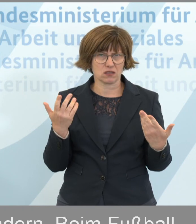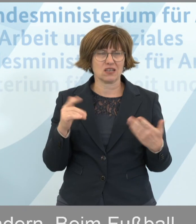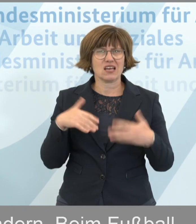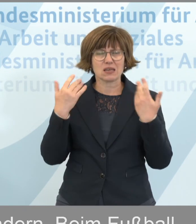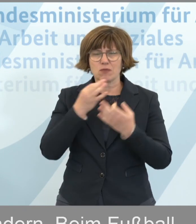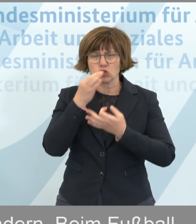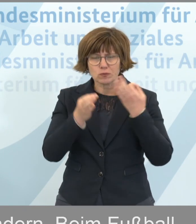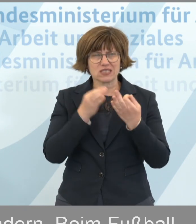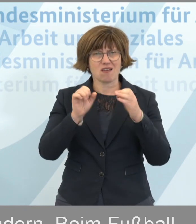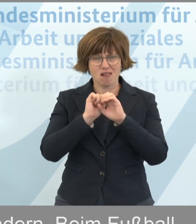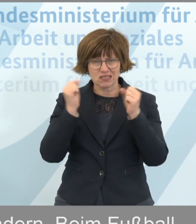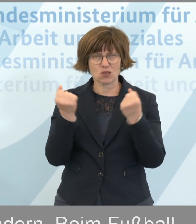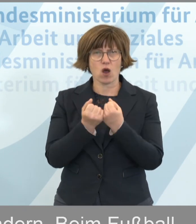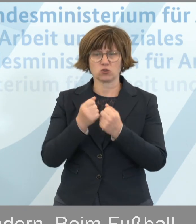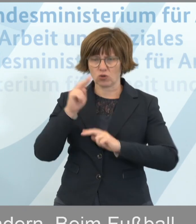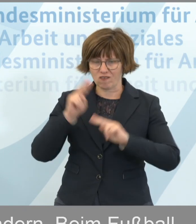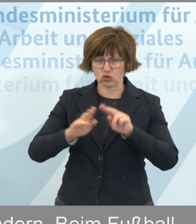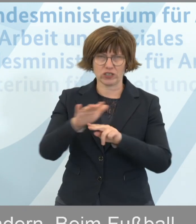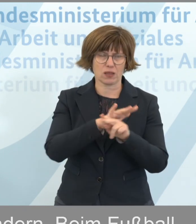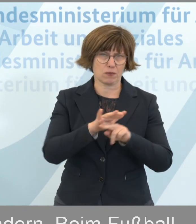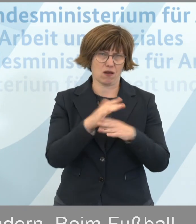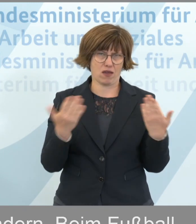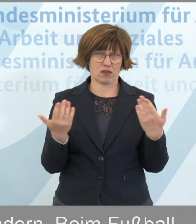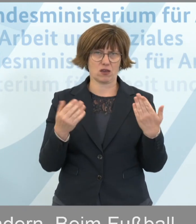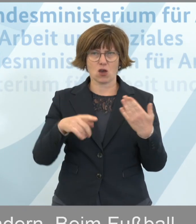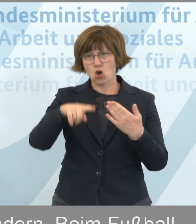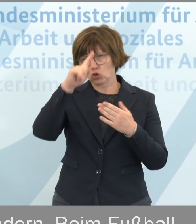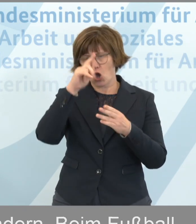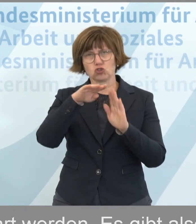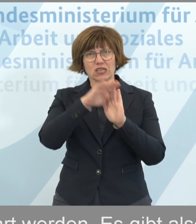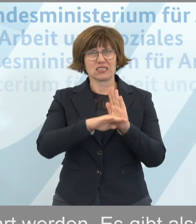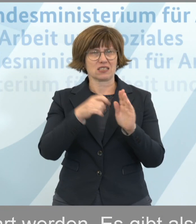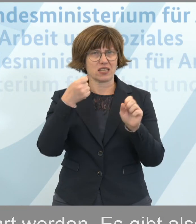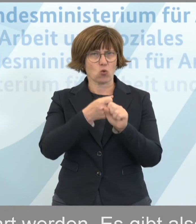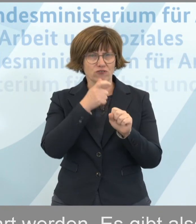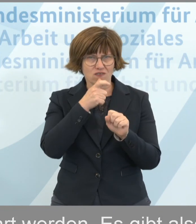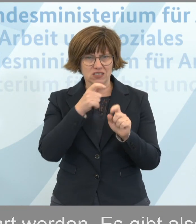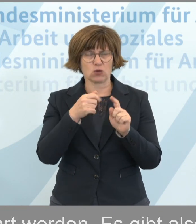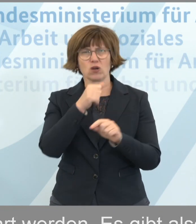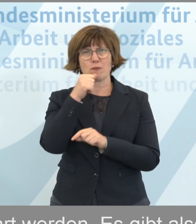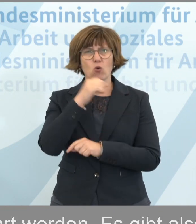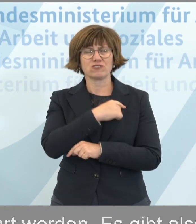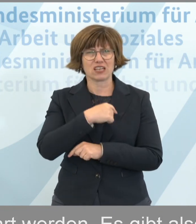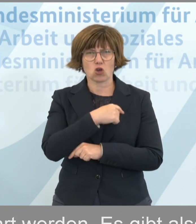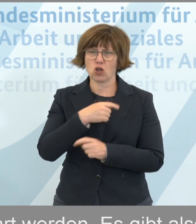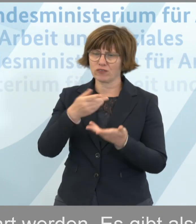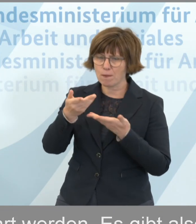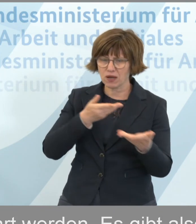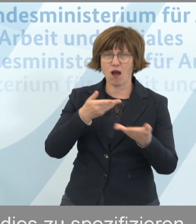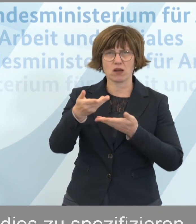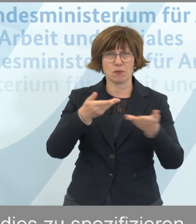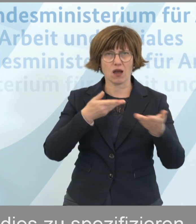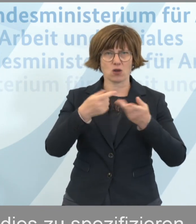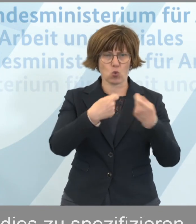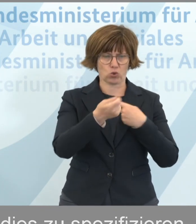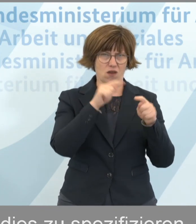spezifische Notwendigkeiten für verschiedene Branchen. Die deutsche gesetzliche Unfallversicherung und die Berufsgenossenschaft beraten Unternehmen